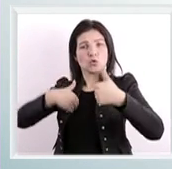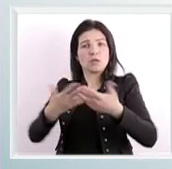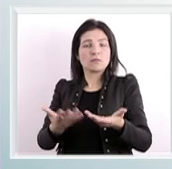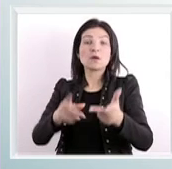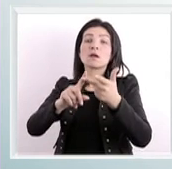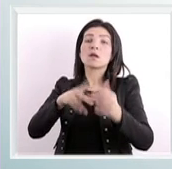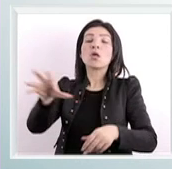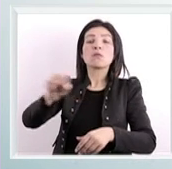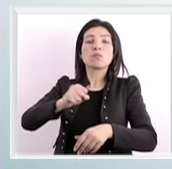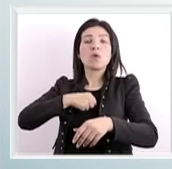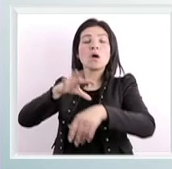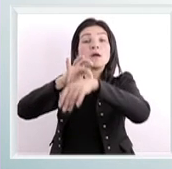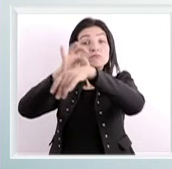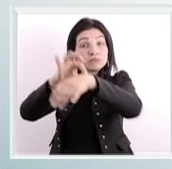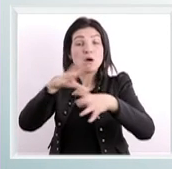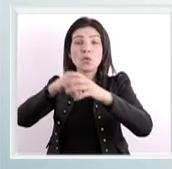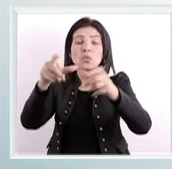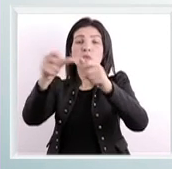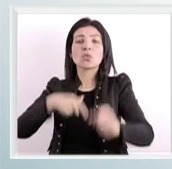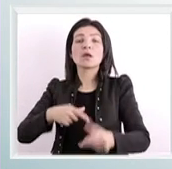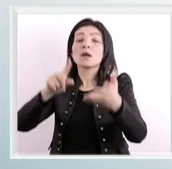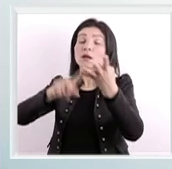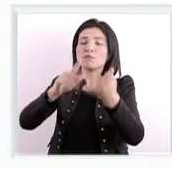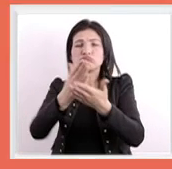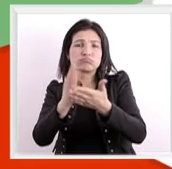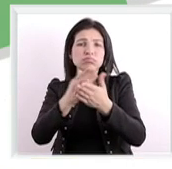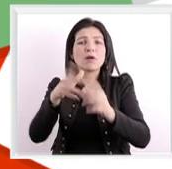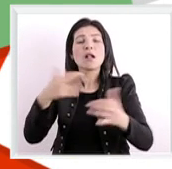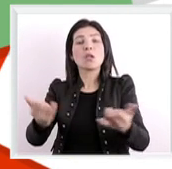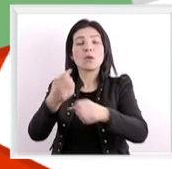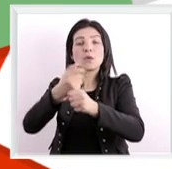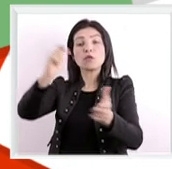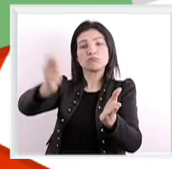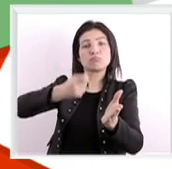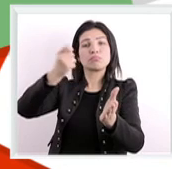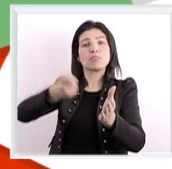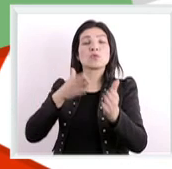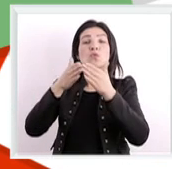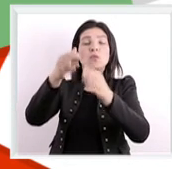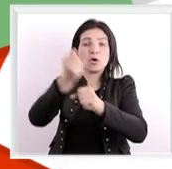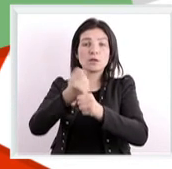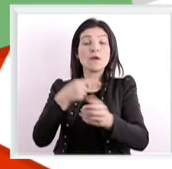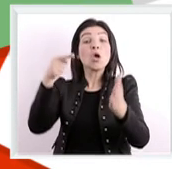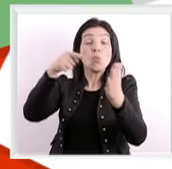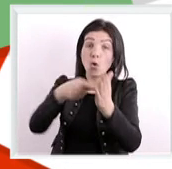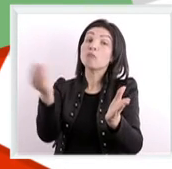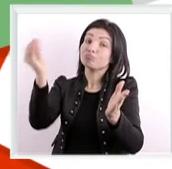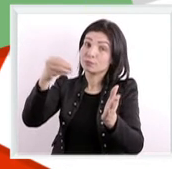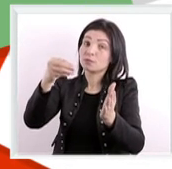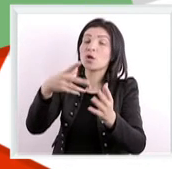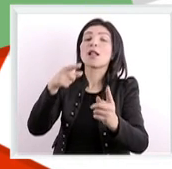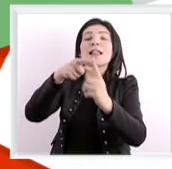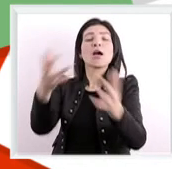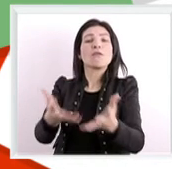تعيين مرافق داخل المؤسست وتهيئة ظروف العمل كدي تكتب عرض التشغيل تزيد فيه إشارة تشجع